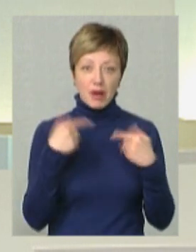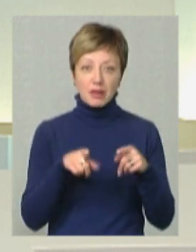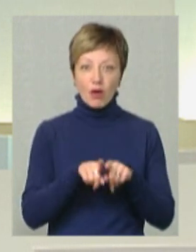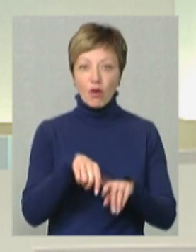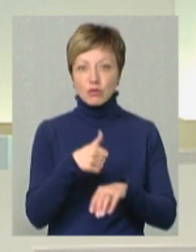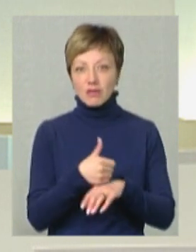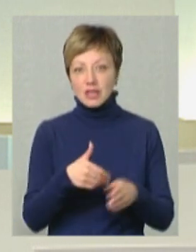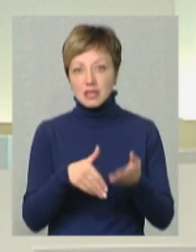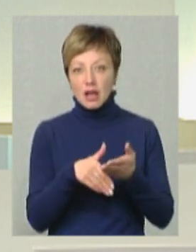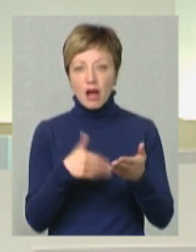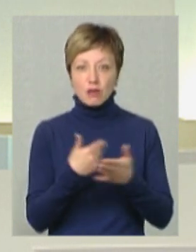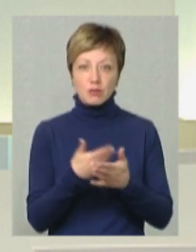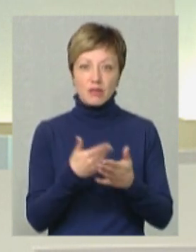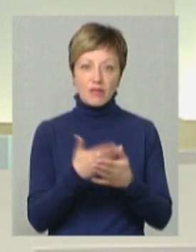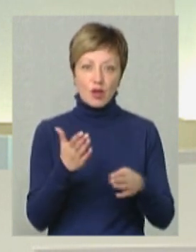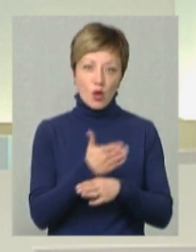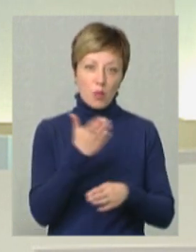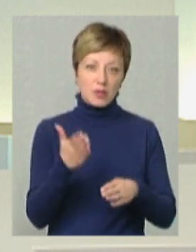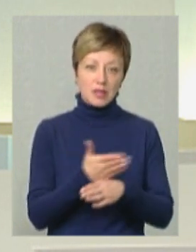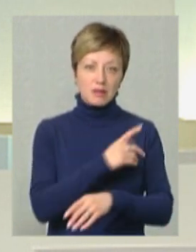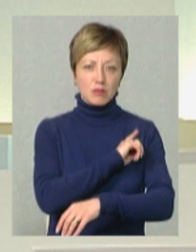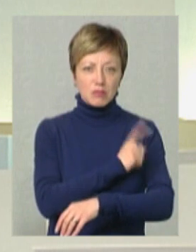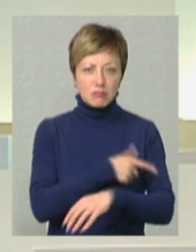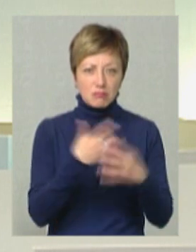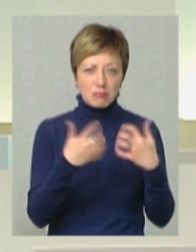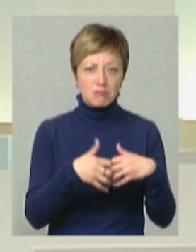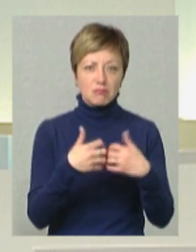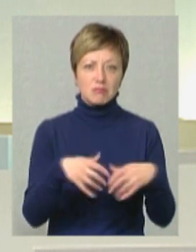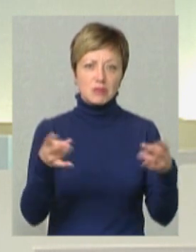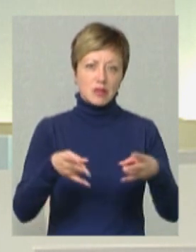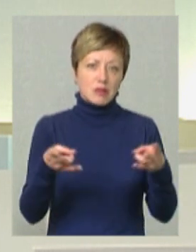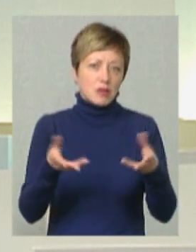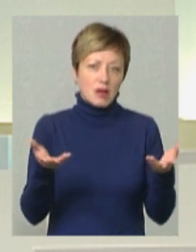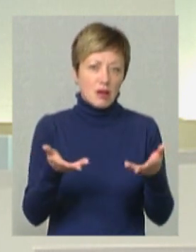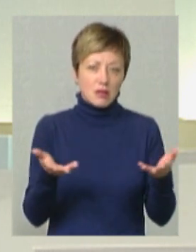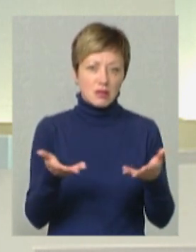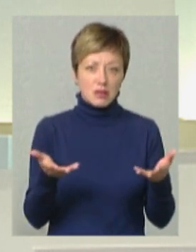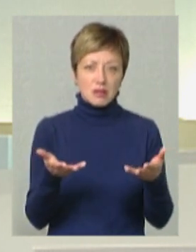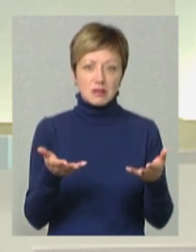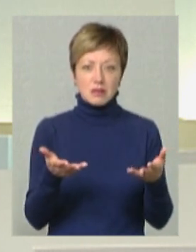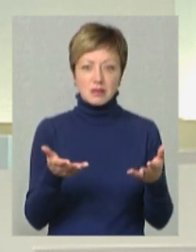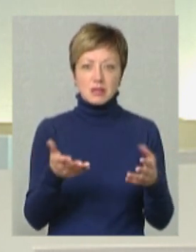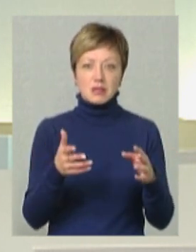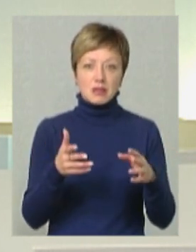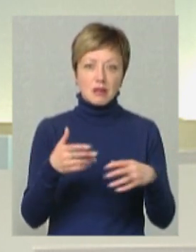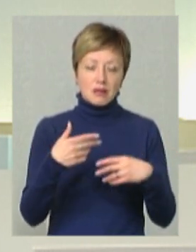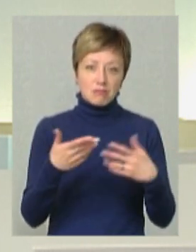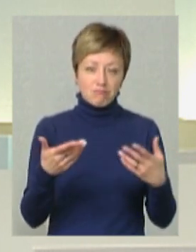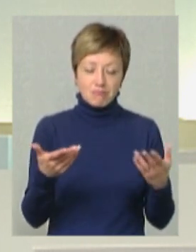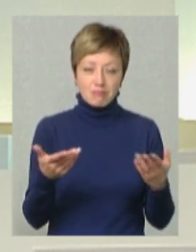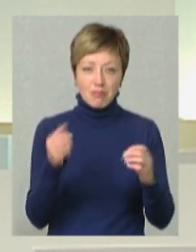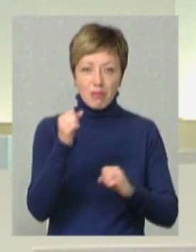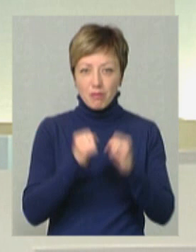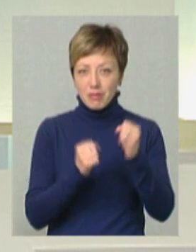основних засобів, як класичному виробництві, де потрібні якісь, не знаю, мартени, станки і так далі.